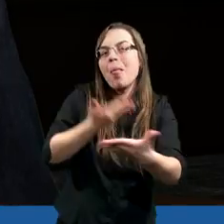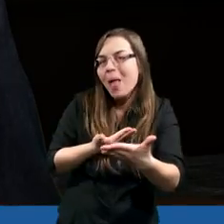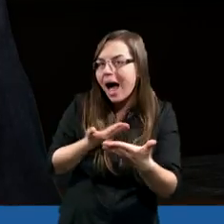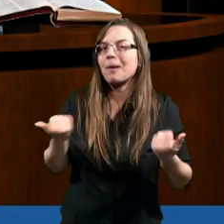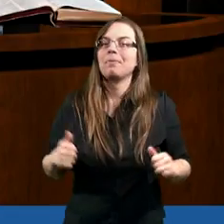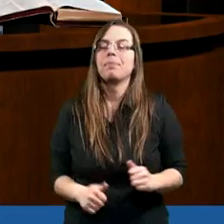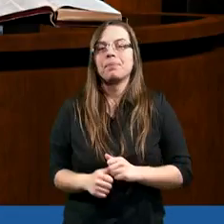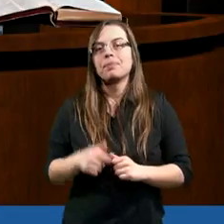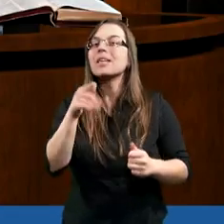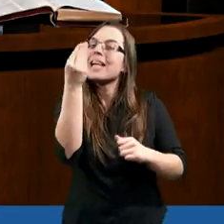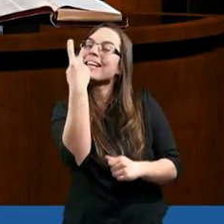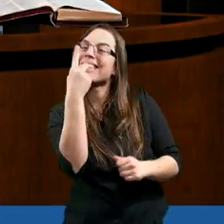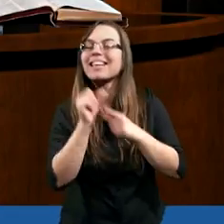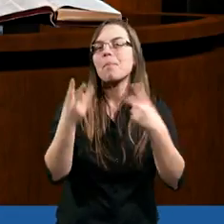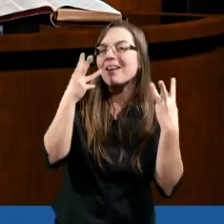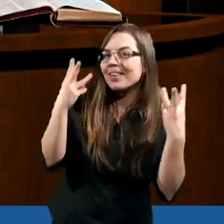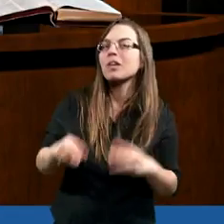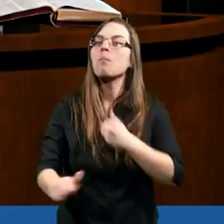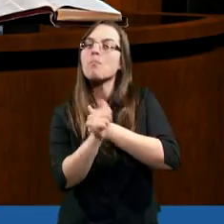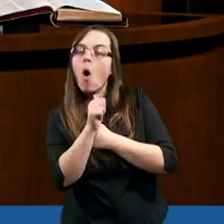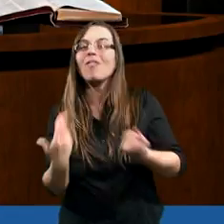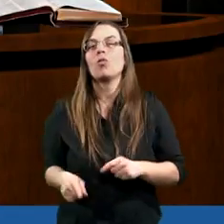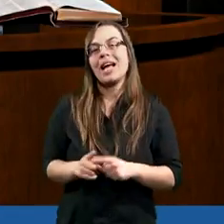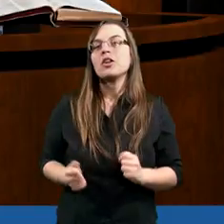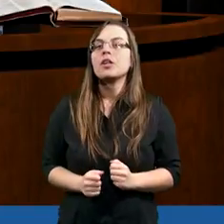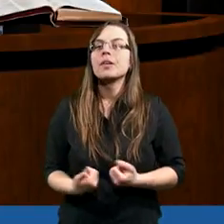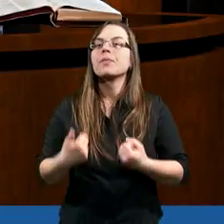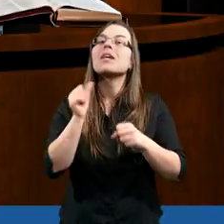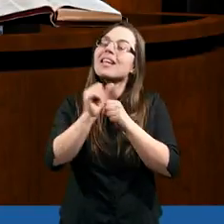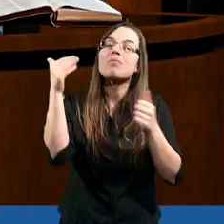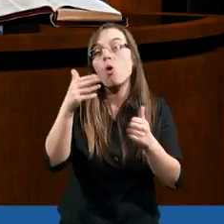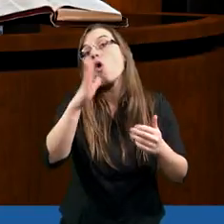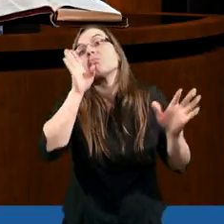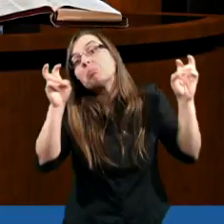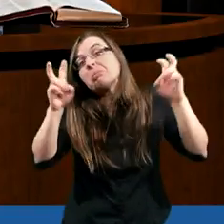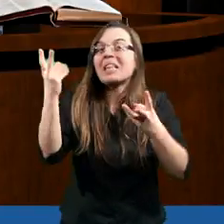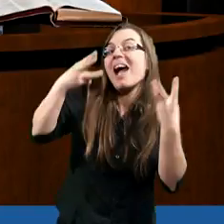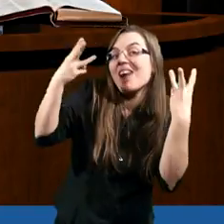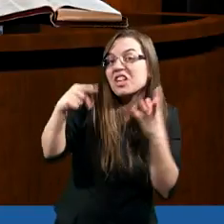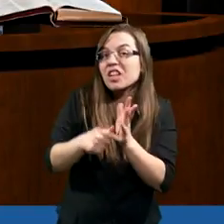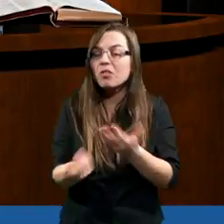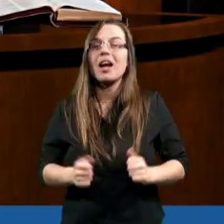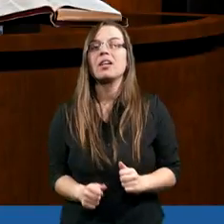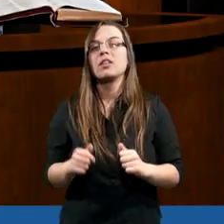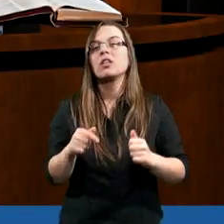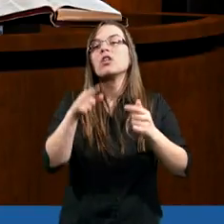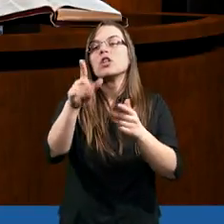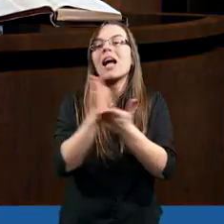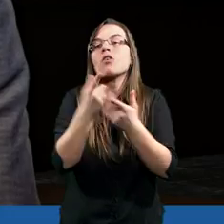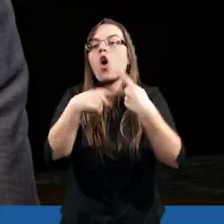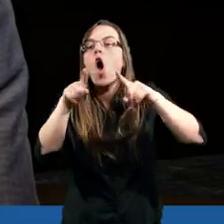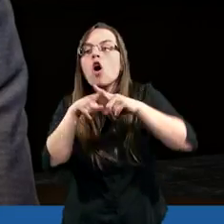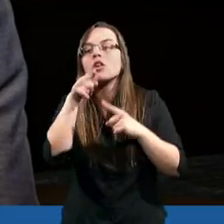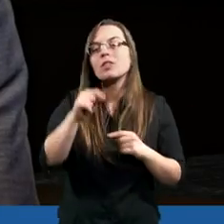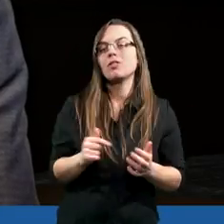No i jest jeszcze jeden powód, może najważniejszy. Pan Jezus założył